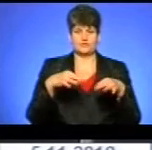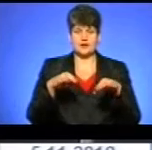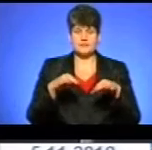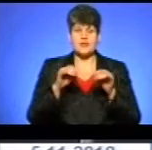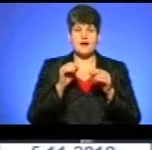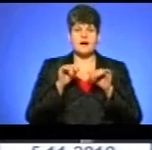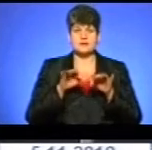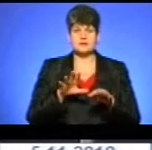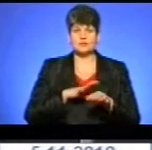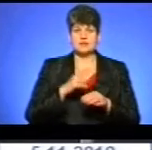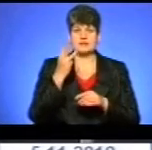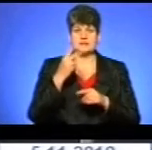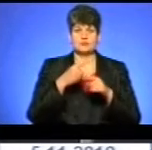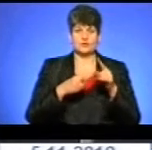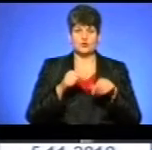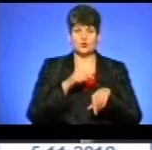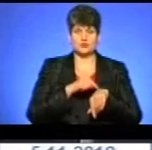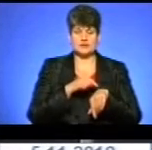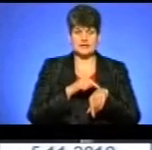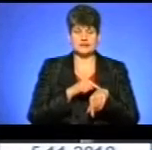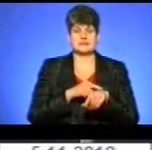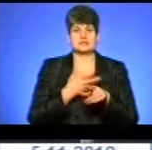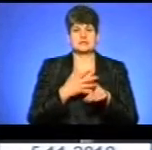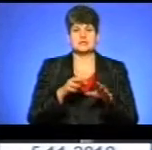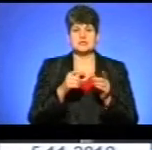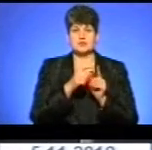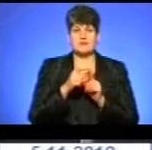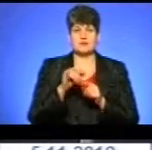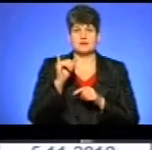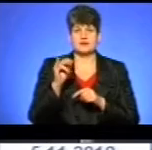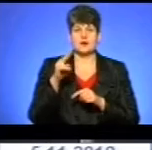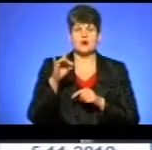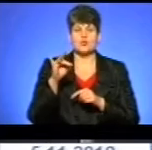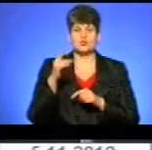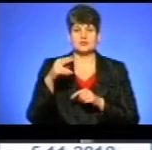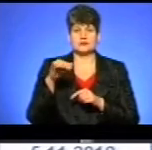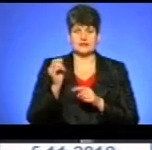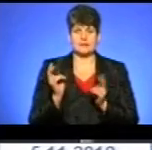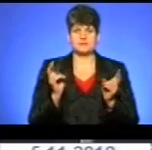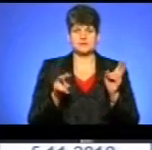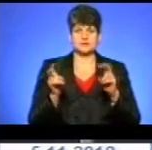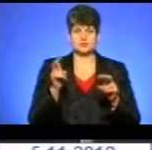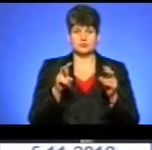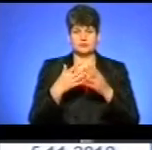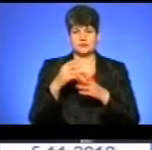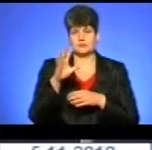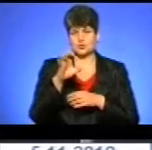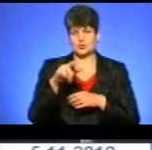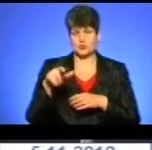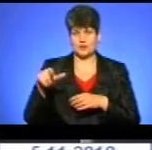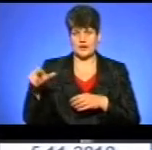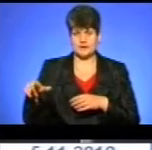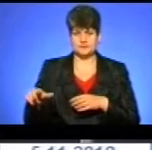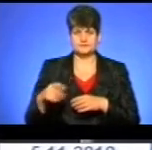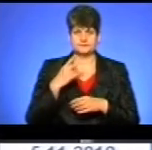Акція тривала 3,5 години. За словами співкоординатора акції Івана Рудакевича, на протест прийшли близько 500 людей. Марта